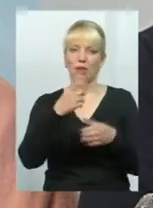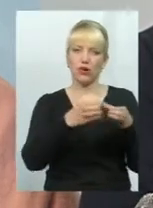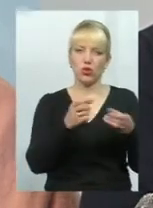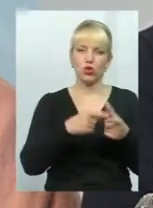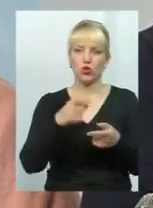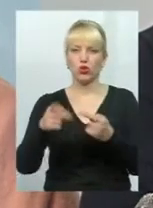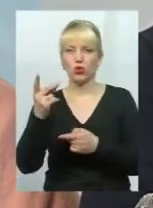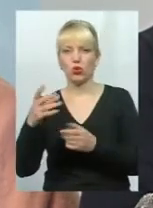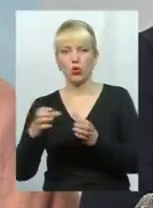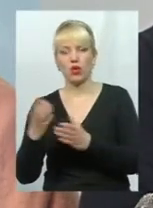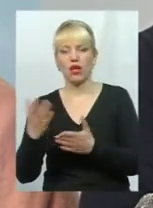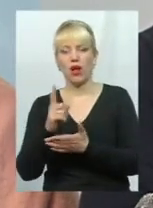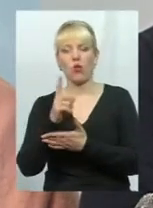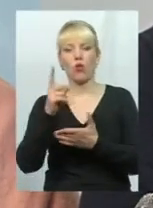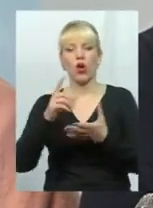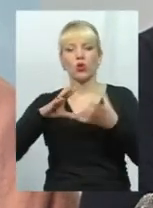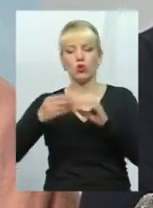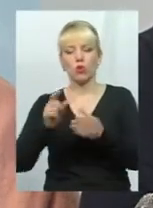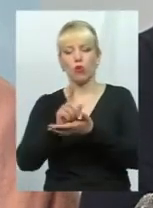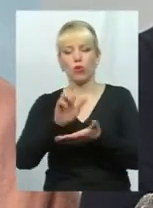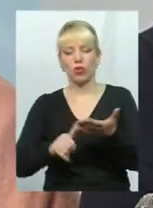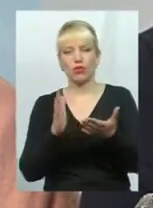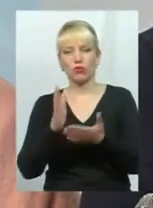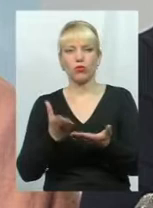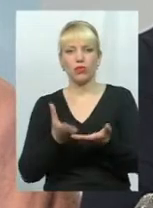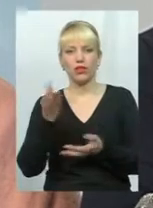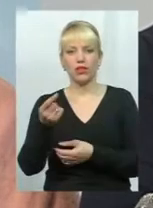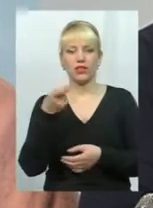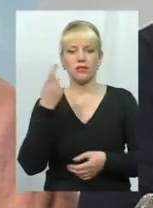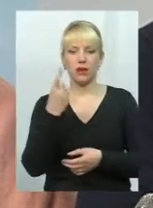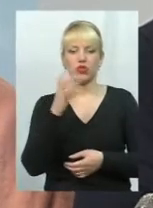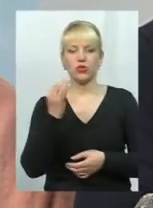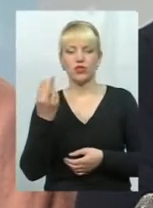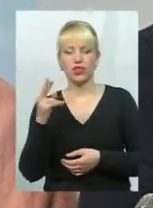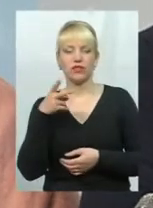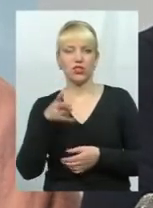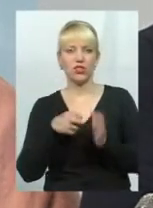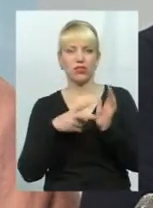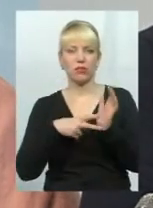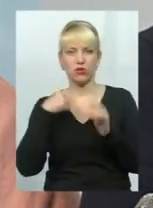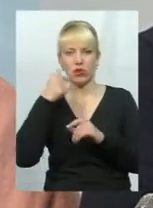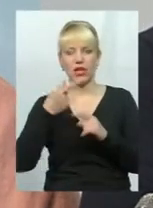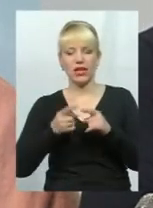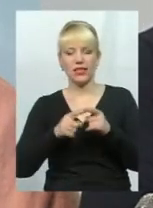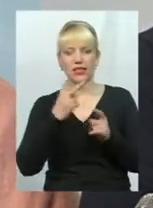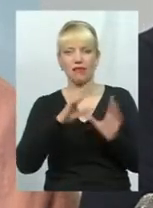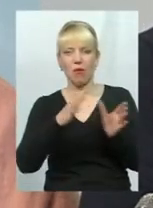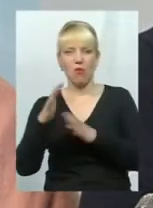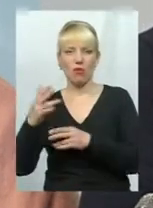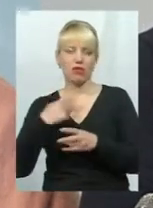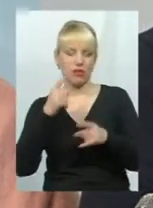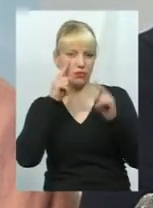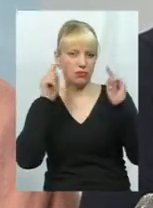і яку суму податку буде сплачувати з 1 січня 2018 року. От на цих два моменти я бажаю, що потрібно зараз